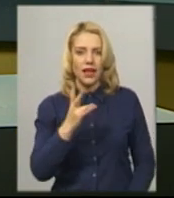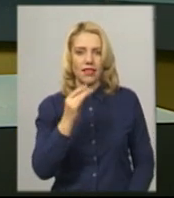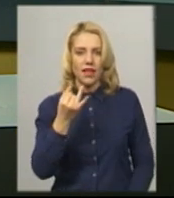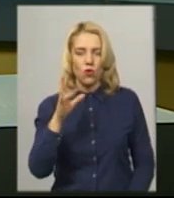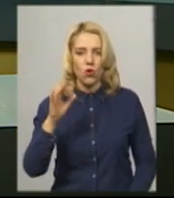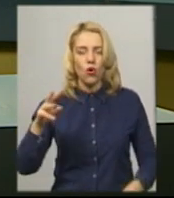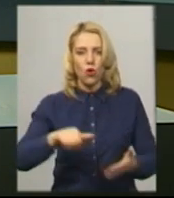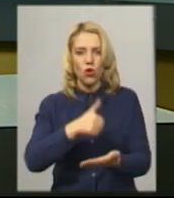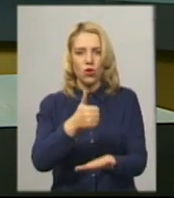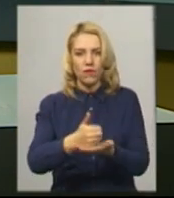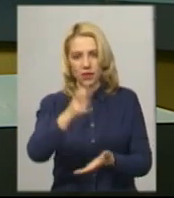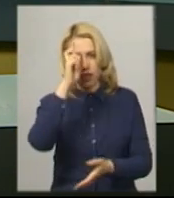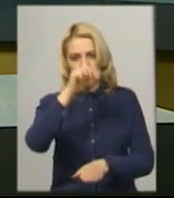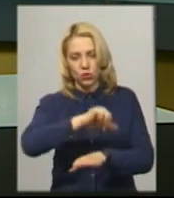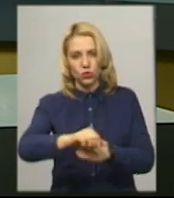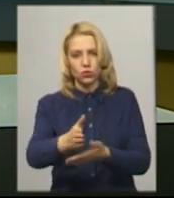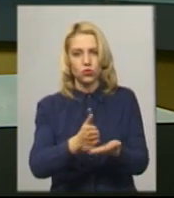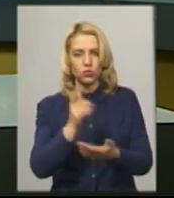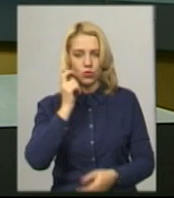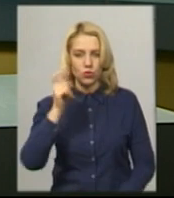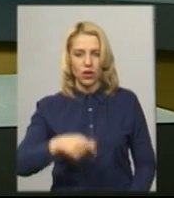Держприкордонної служби України.